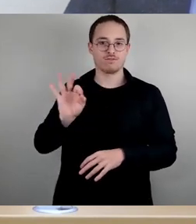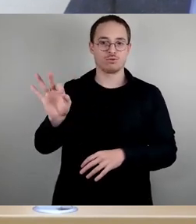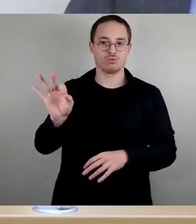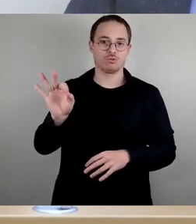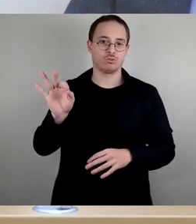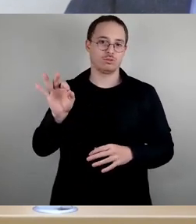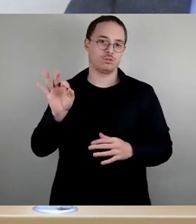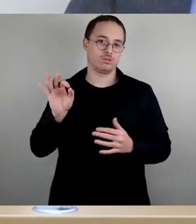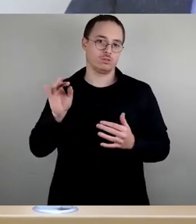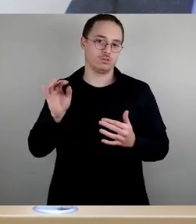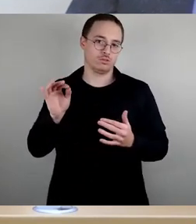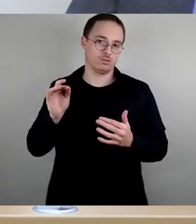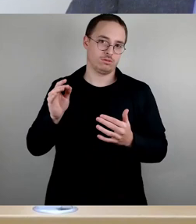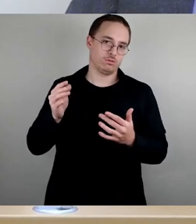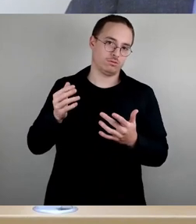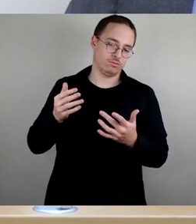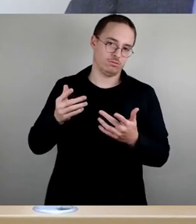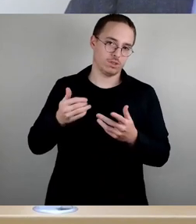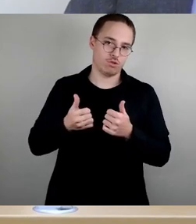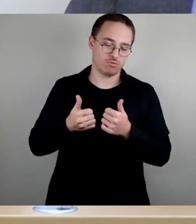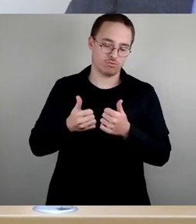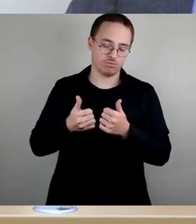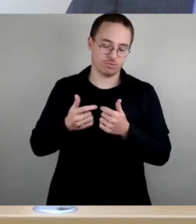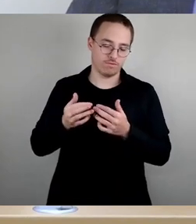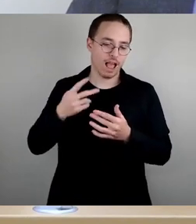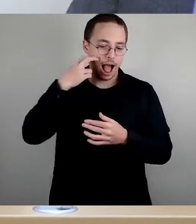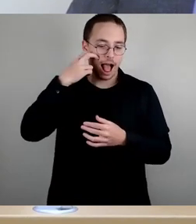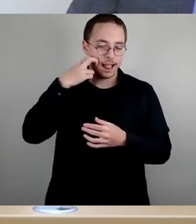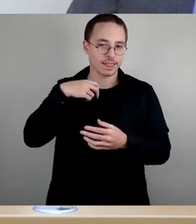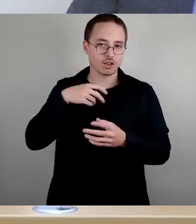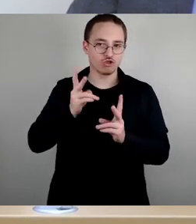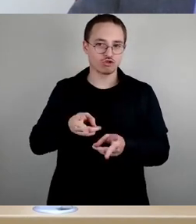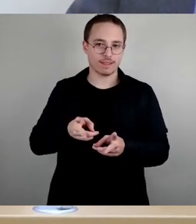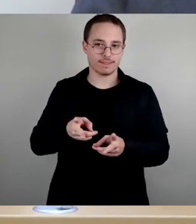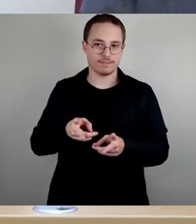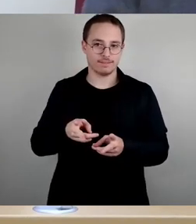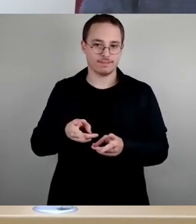Wenn das nicht der Fall ist, stelle ich das zur Abstimmung. Wer hier zustimmen kann, den bitte um das Stimmzeichen.